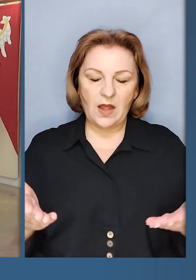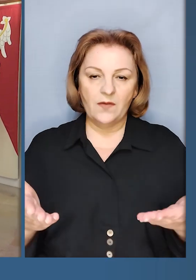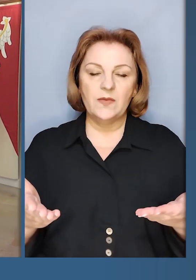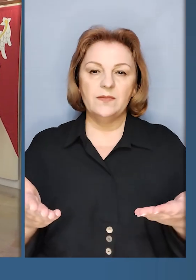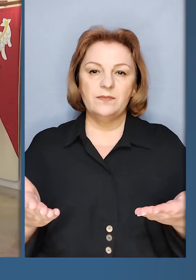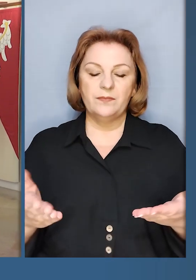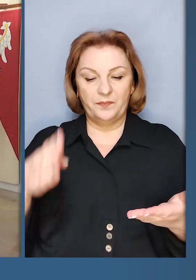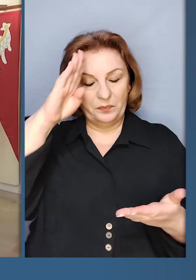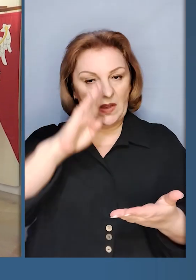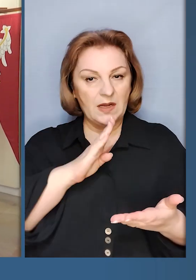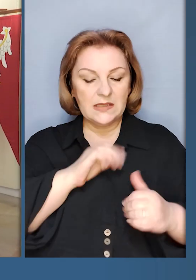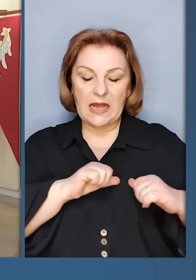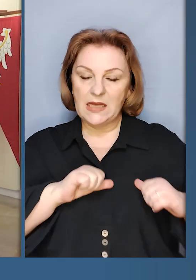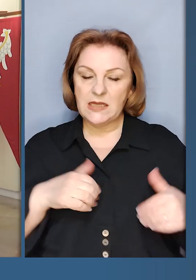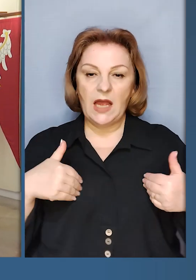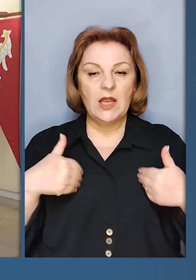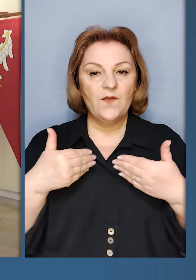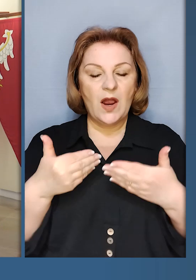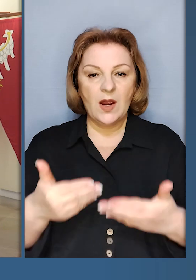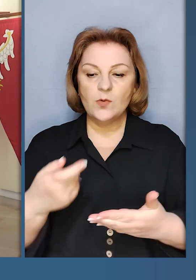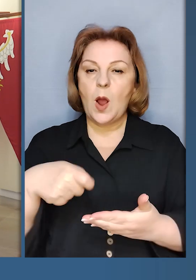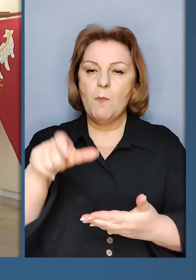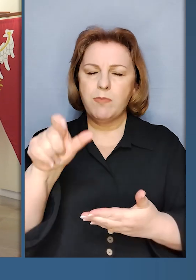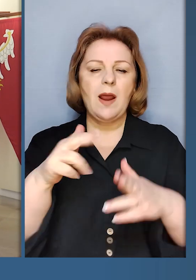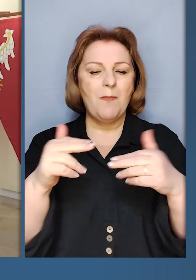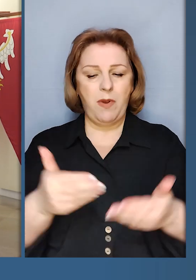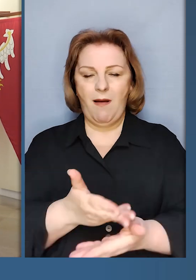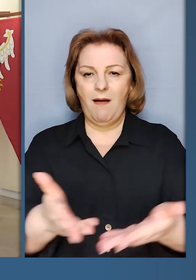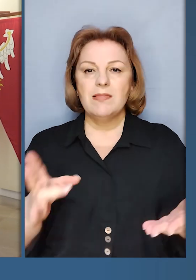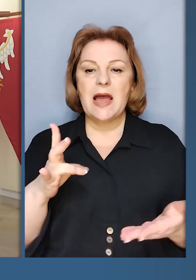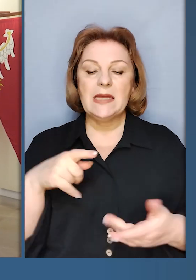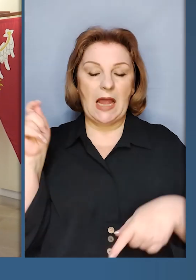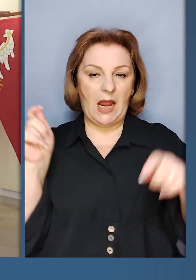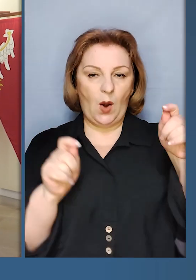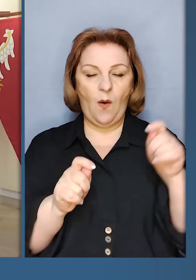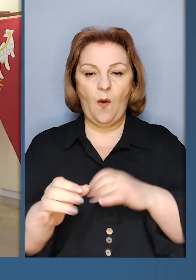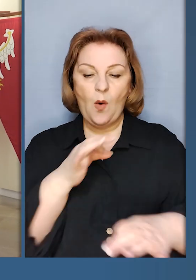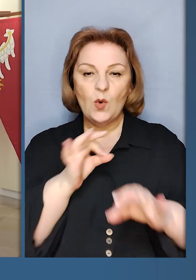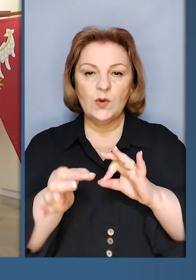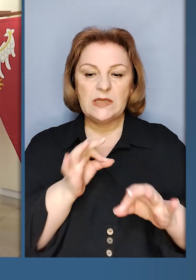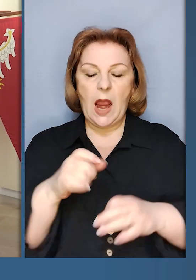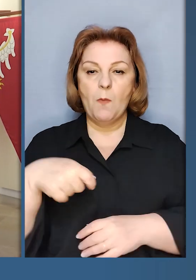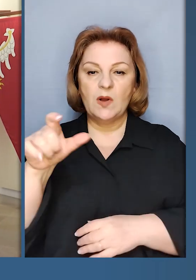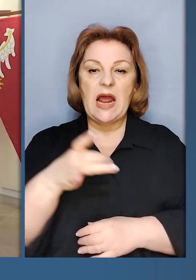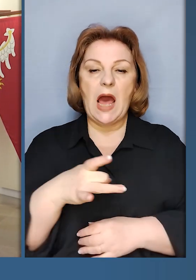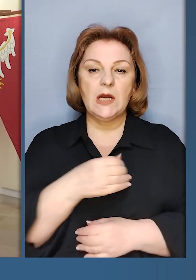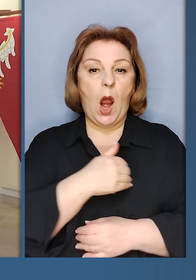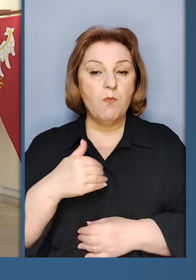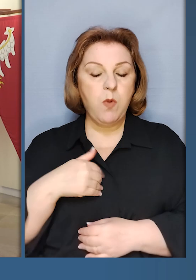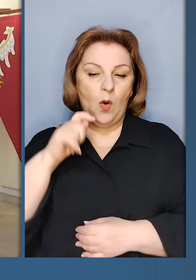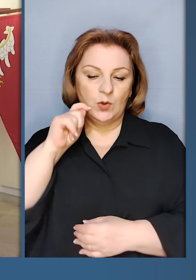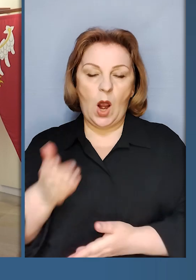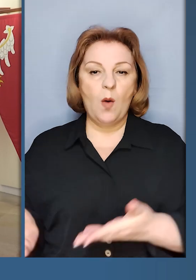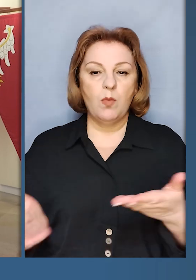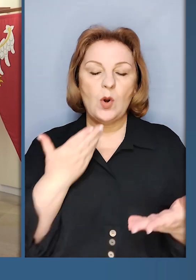Шановні пані та панове, середечно вітаю в Президентському Палаці на конференції президента Республіки Польща і України.